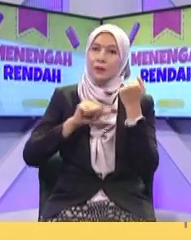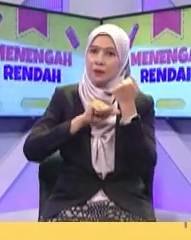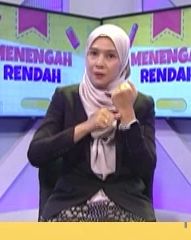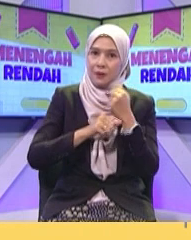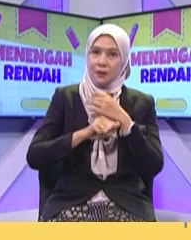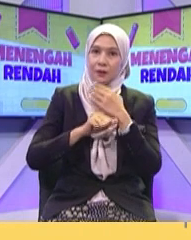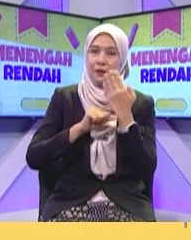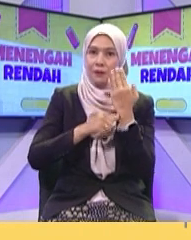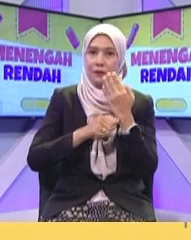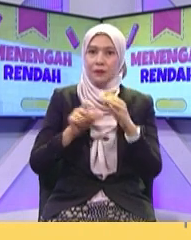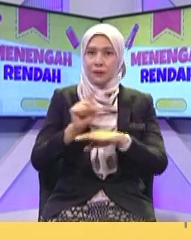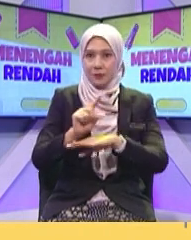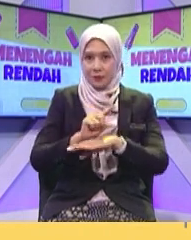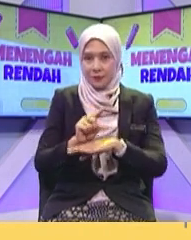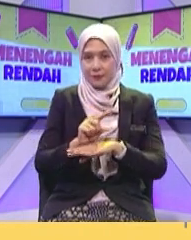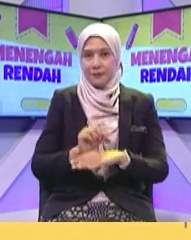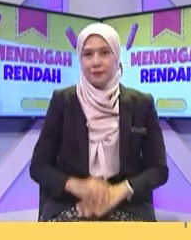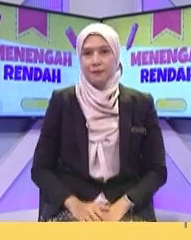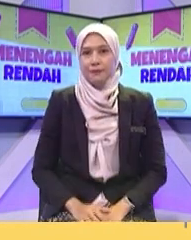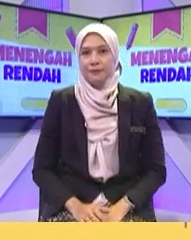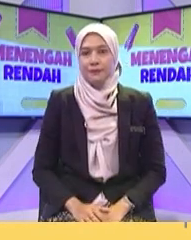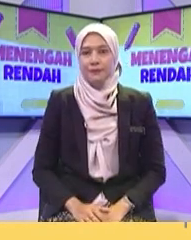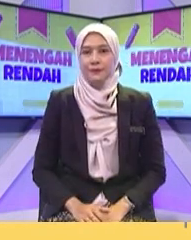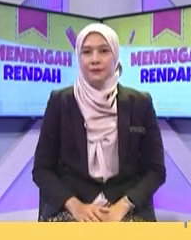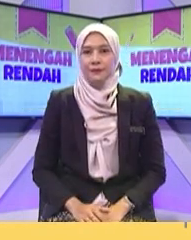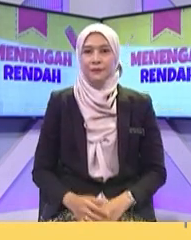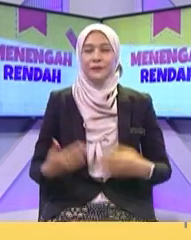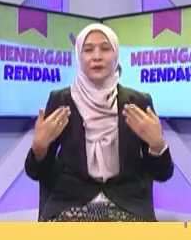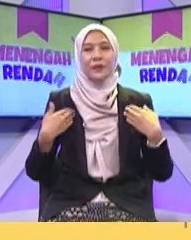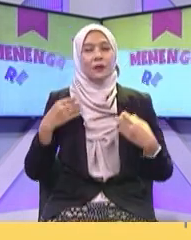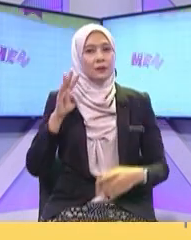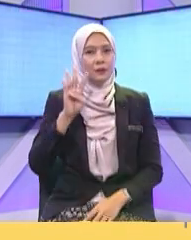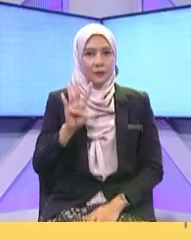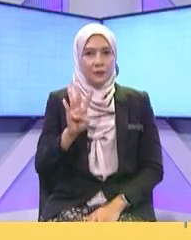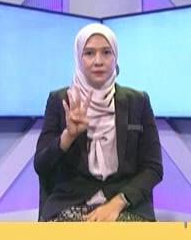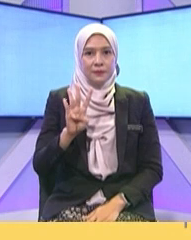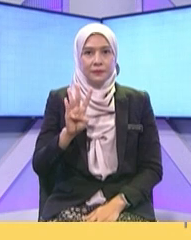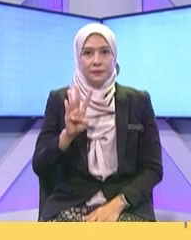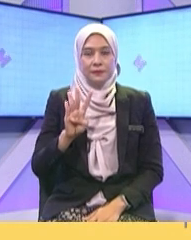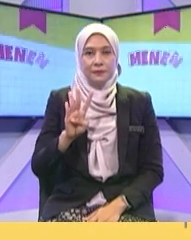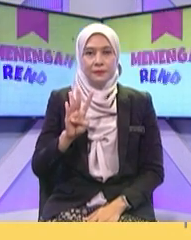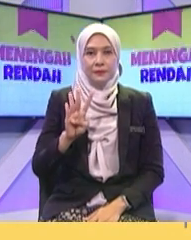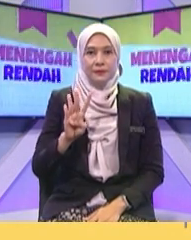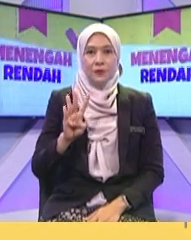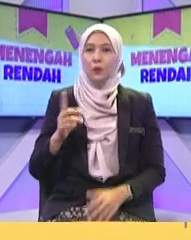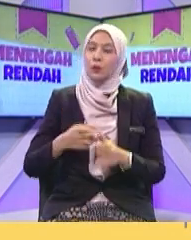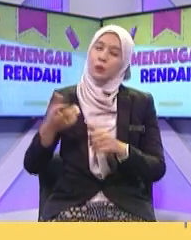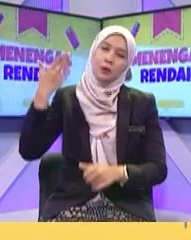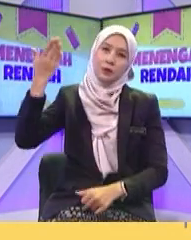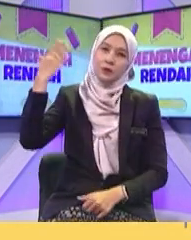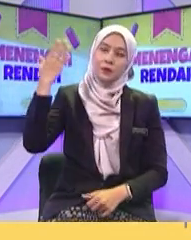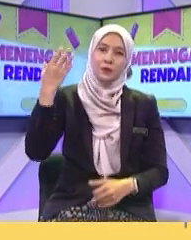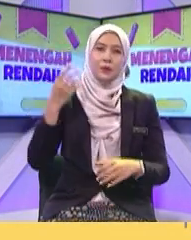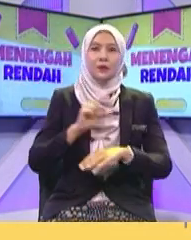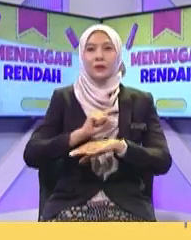Okey Ada empat semuanya Yang modern lah ni Ini yang modern Yang modern Awal mungkin Yang saya sebut tadi Menggunakan tanduk binatang Dan sebagainya kan